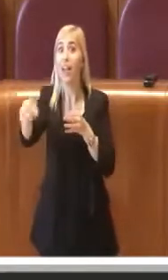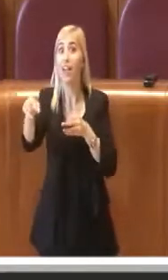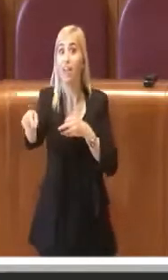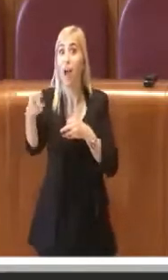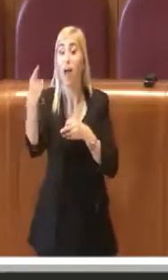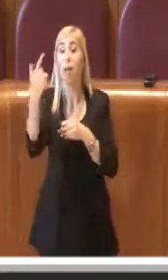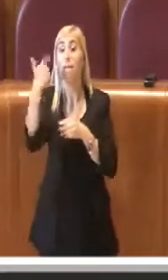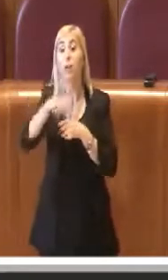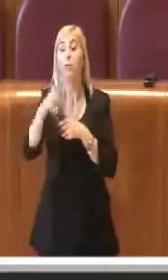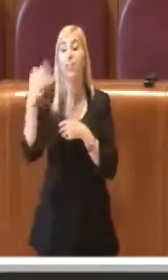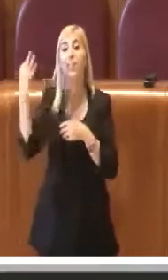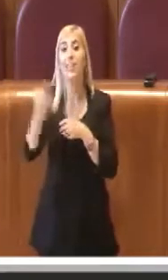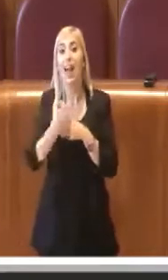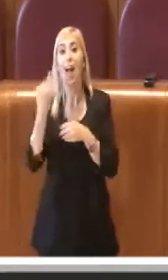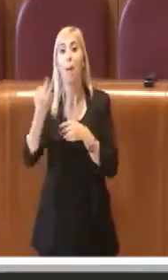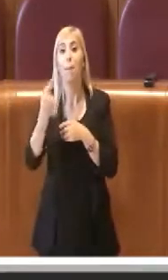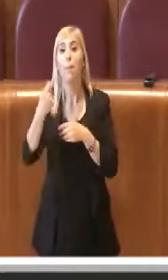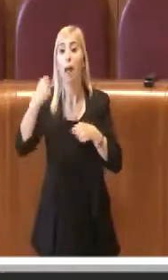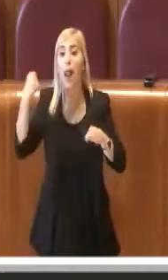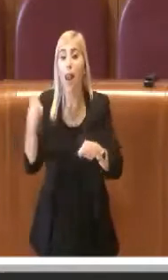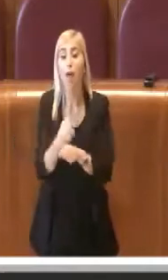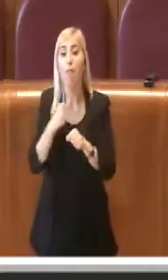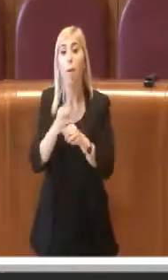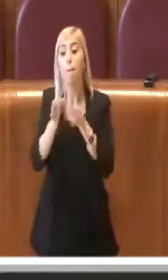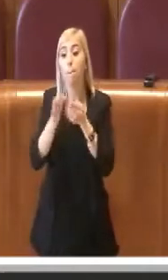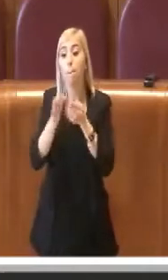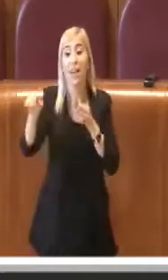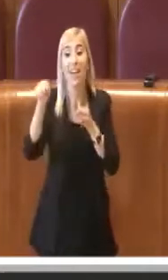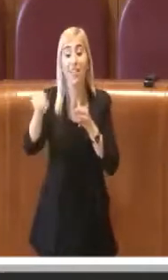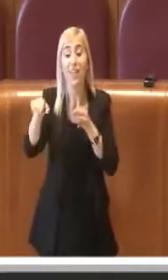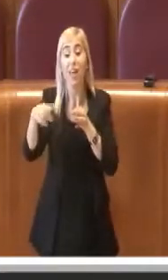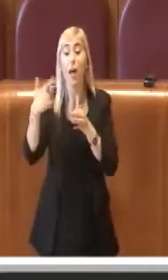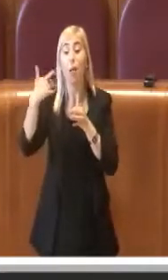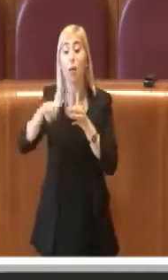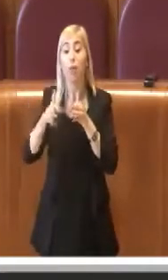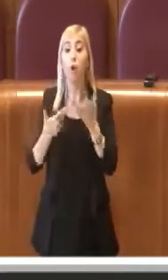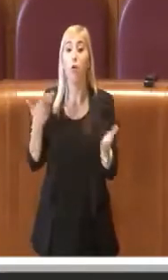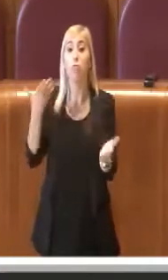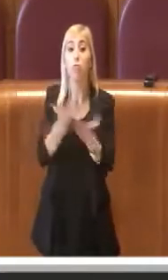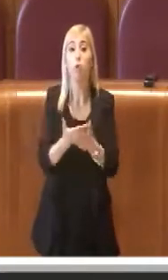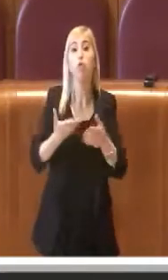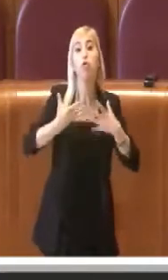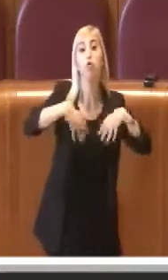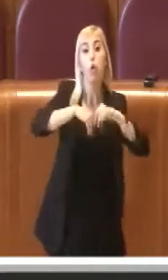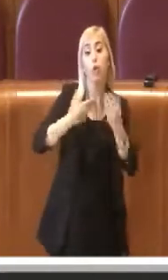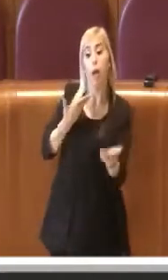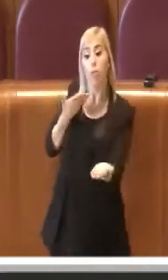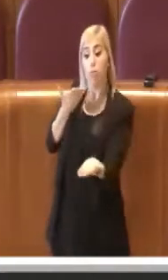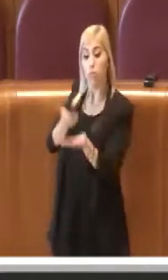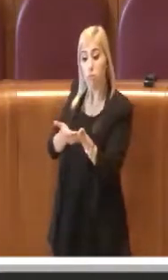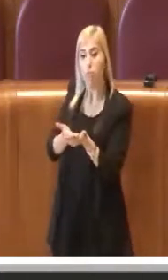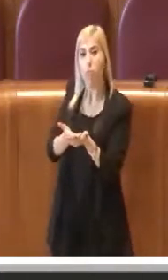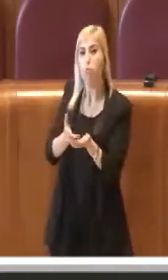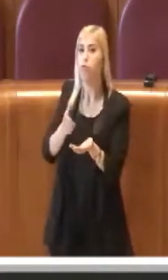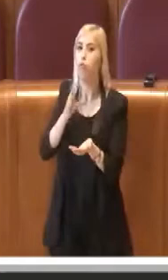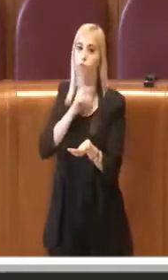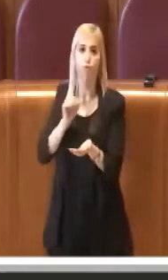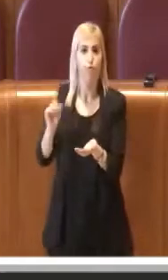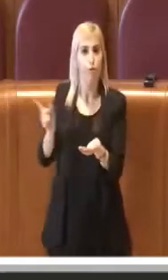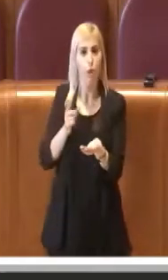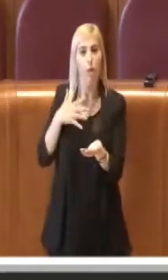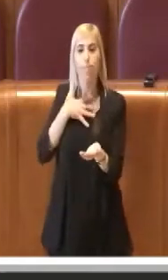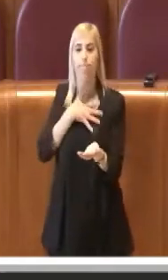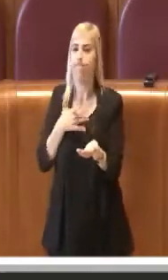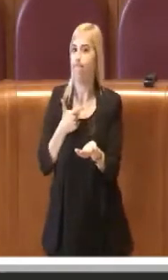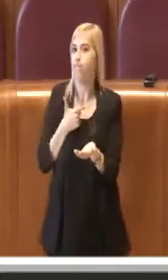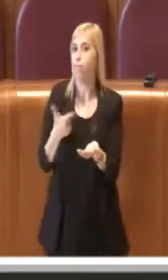da sempre operato nelle periferie perché il testo così come era stato proposto dalla giunta era ritenuto non soddisfacente da queste